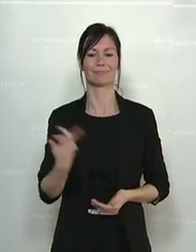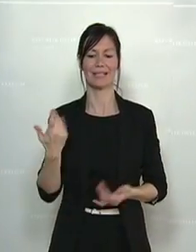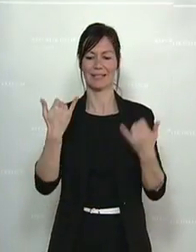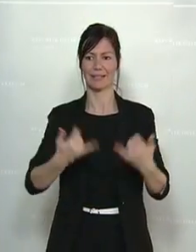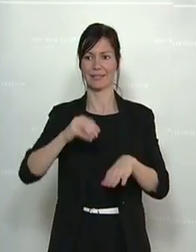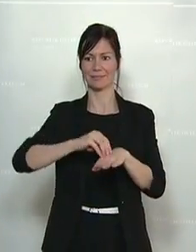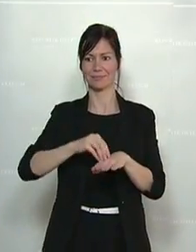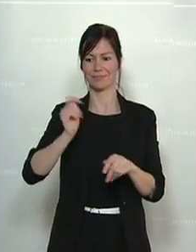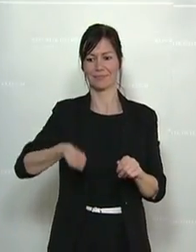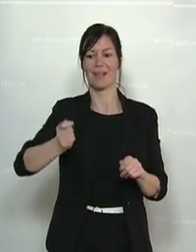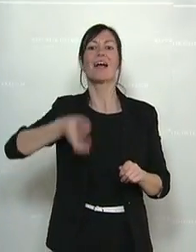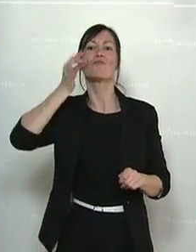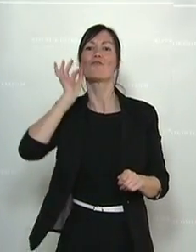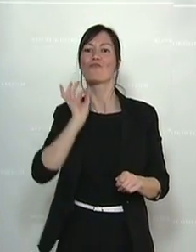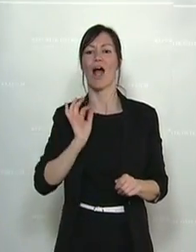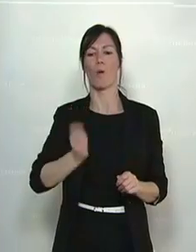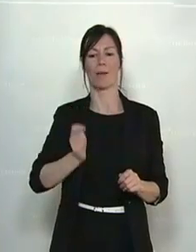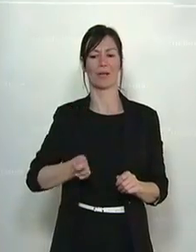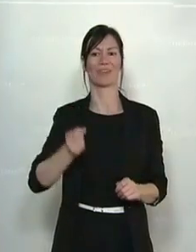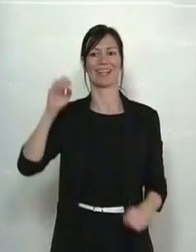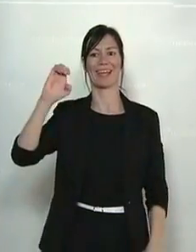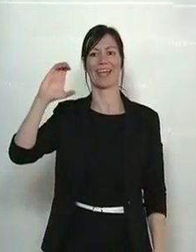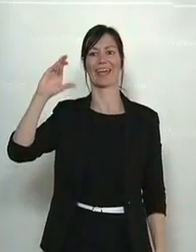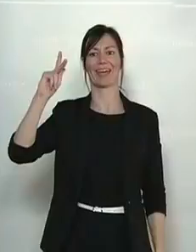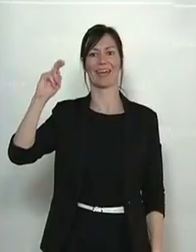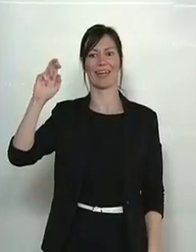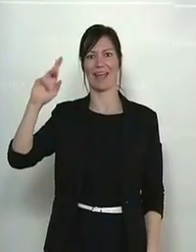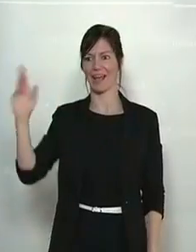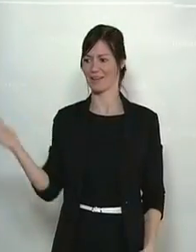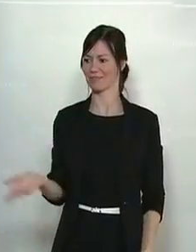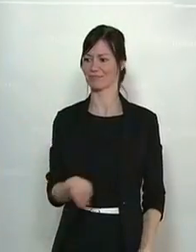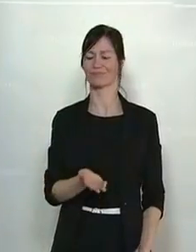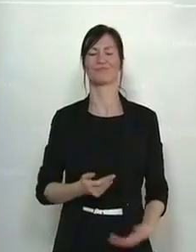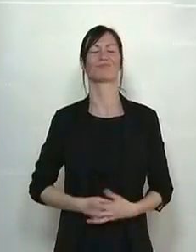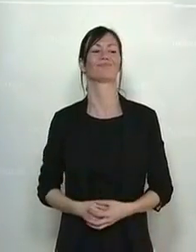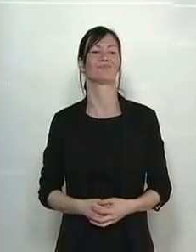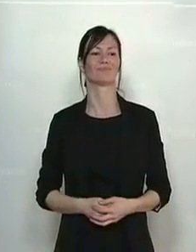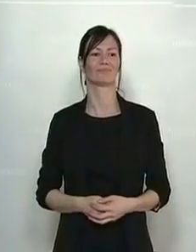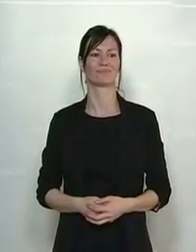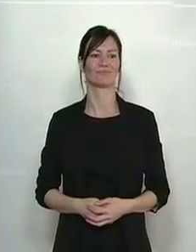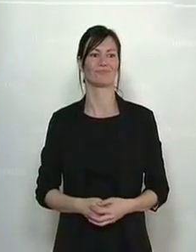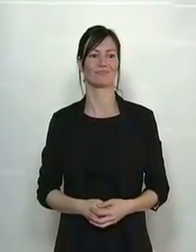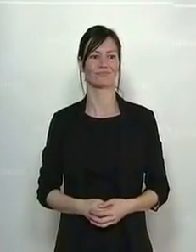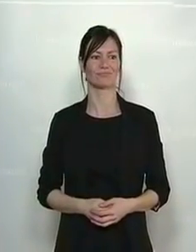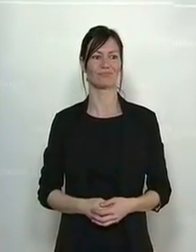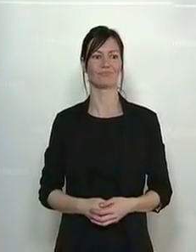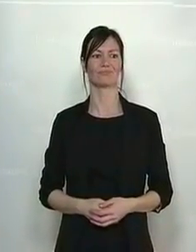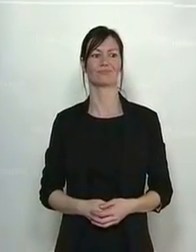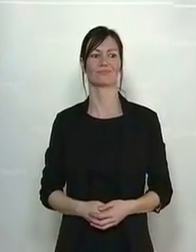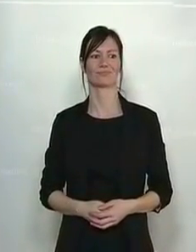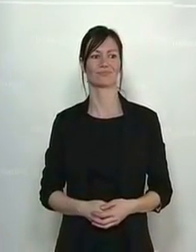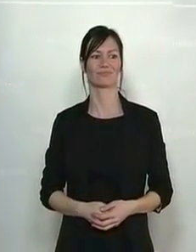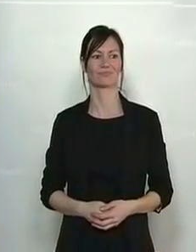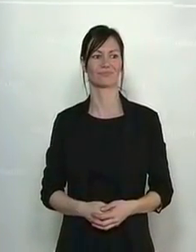Rosa Ecker, wie gesagt, 25 Redner sind heute auf der Liste, davon vier Männer, davon war einer